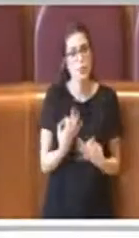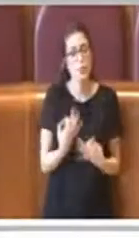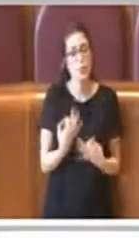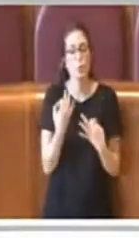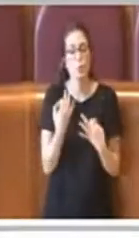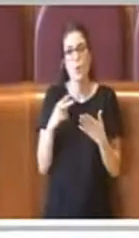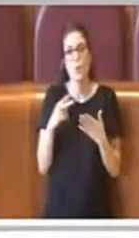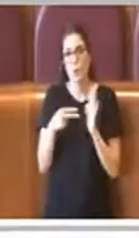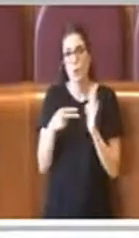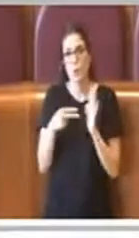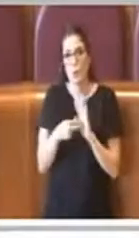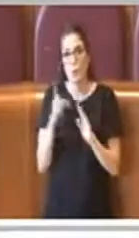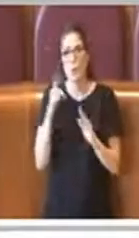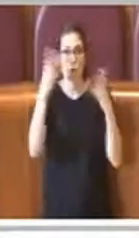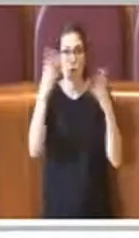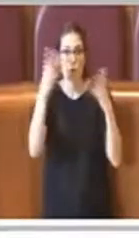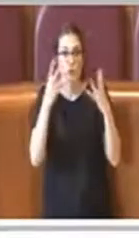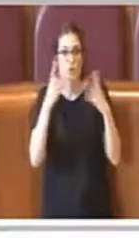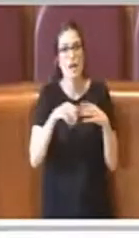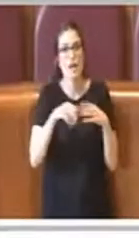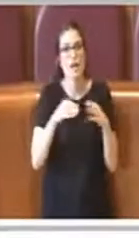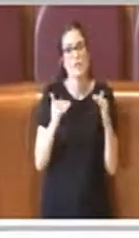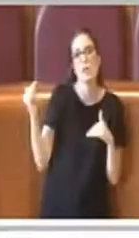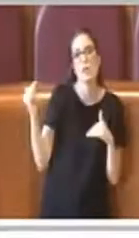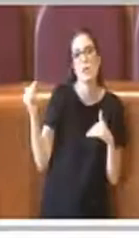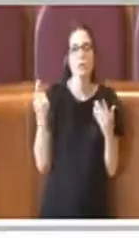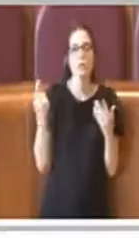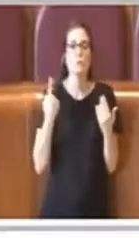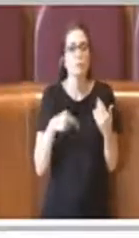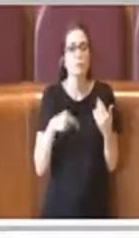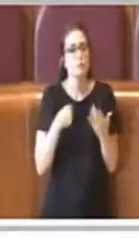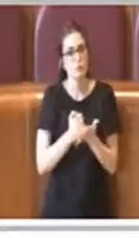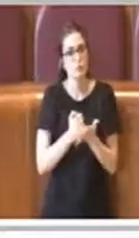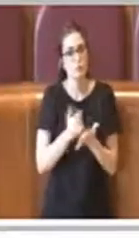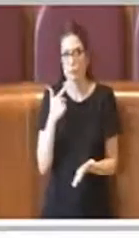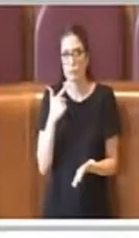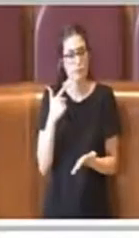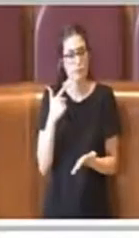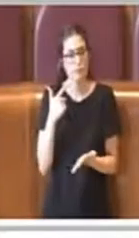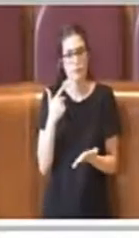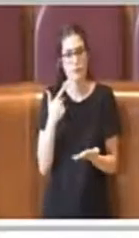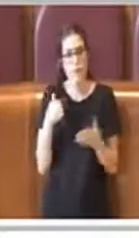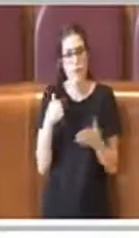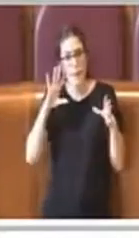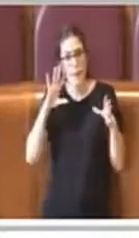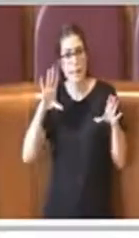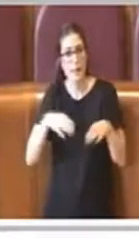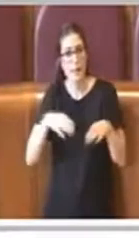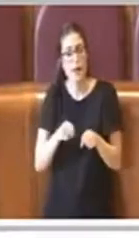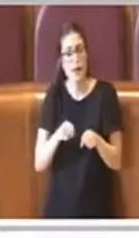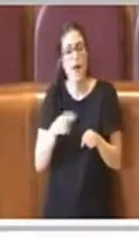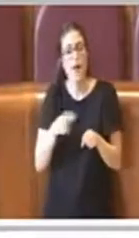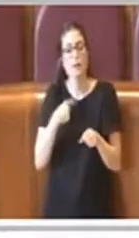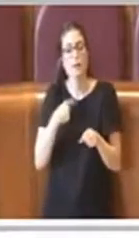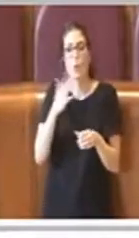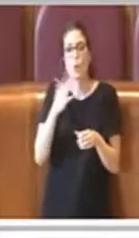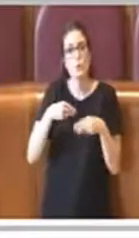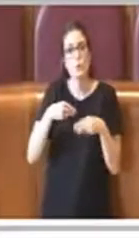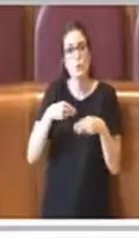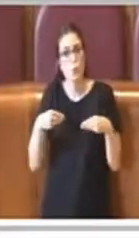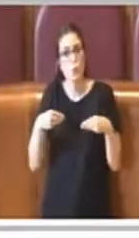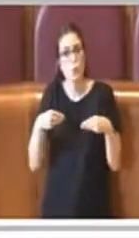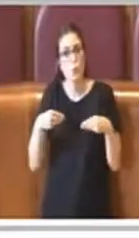singolo avrebbe creato una serie di problemi sia logistici ma anche di sbilanciamenti. Quindi io mi sono proprio impegnata per trovare questo nuovo